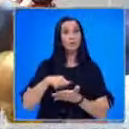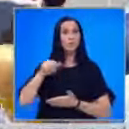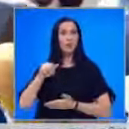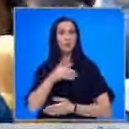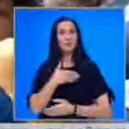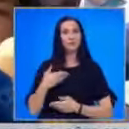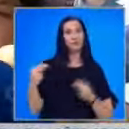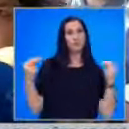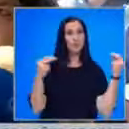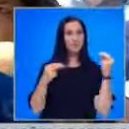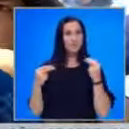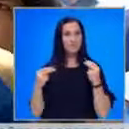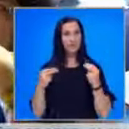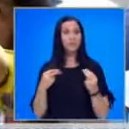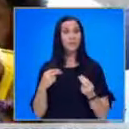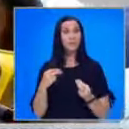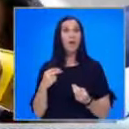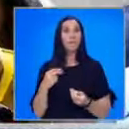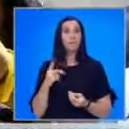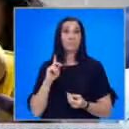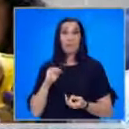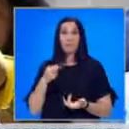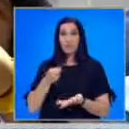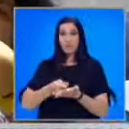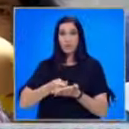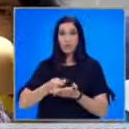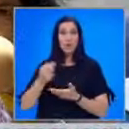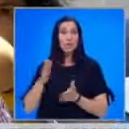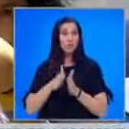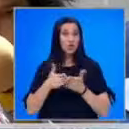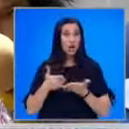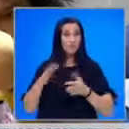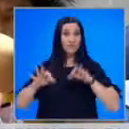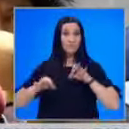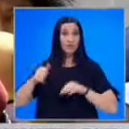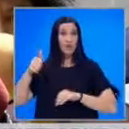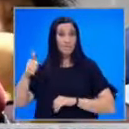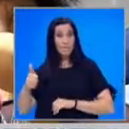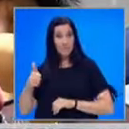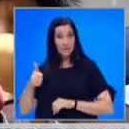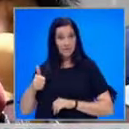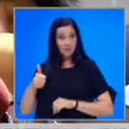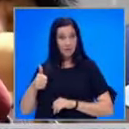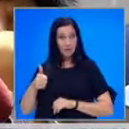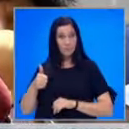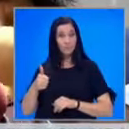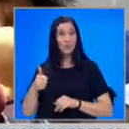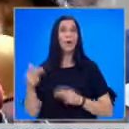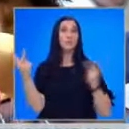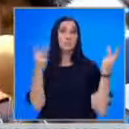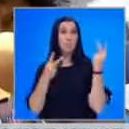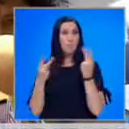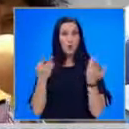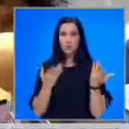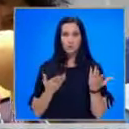Националният съвет дължи на членовете и избирателите на БСП споразумение